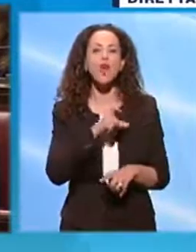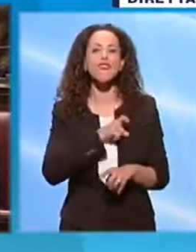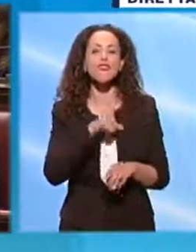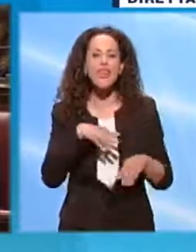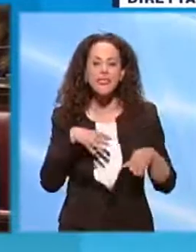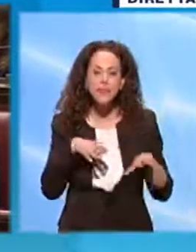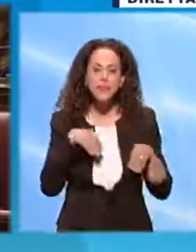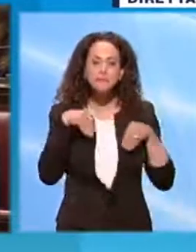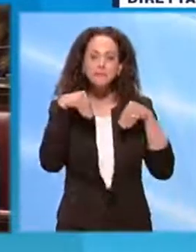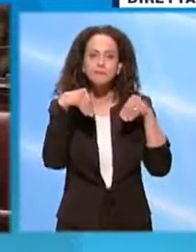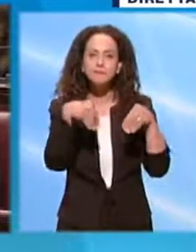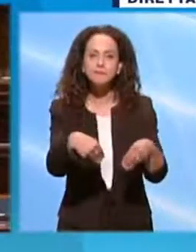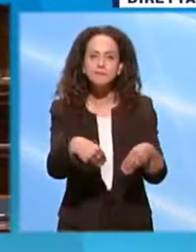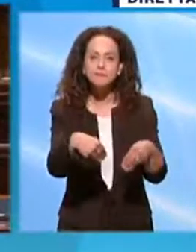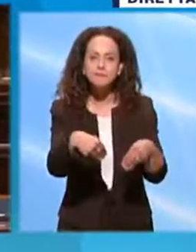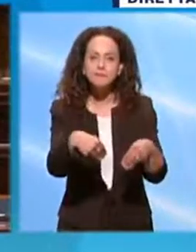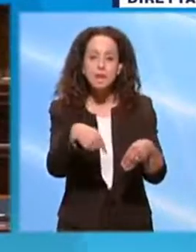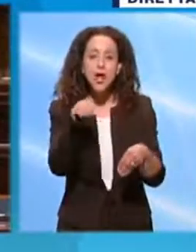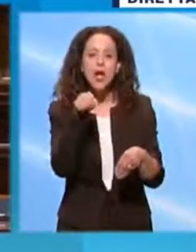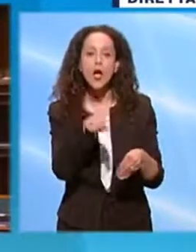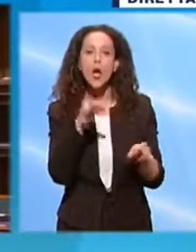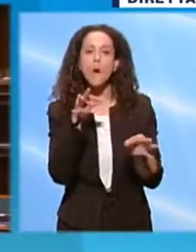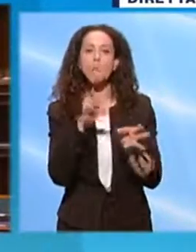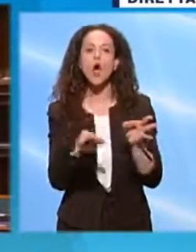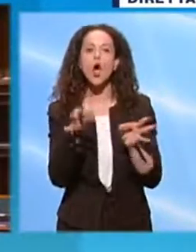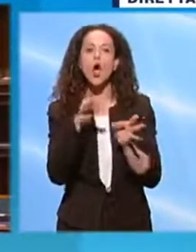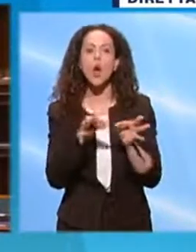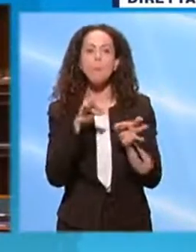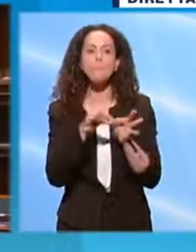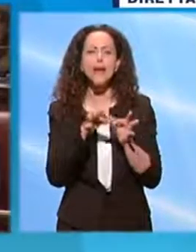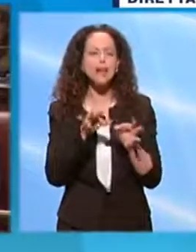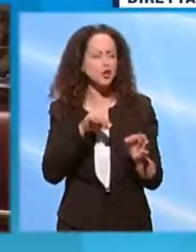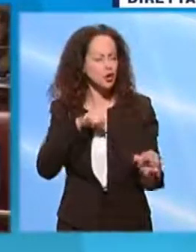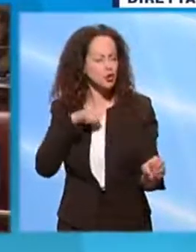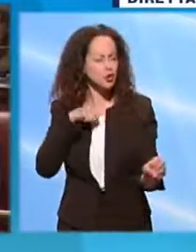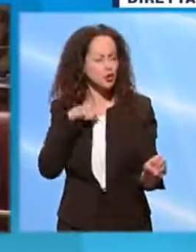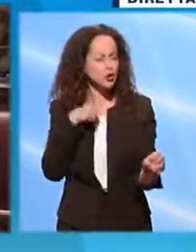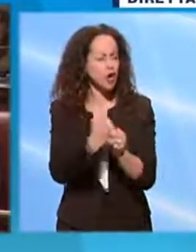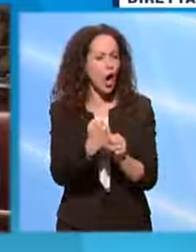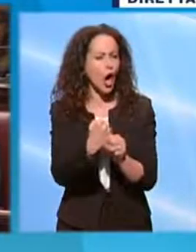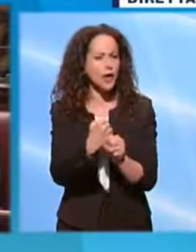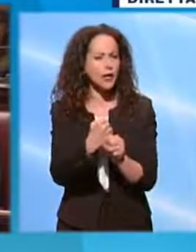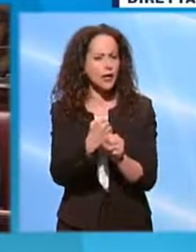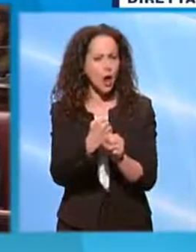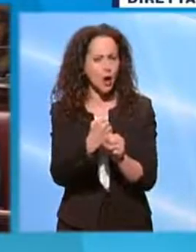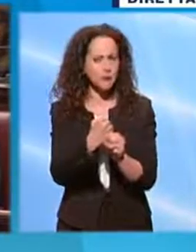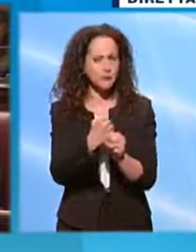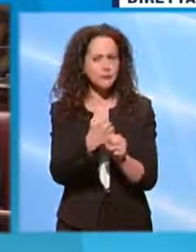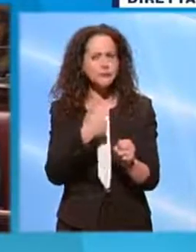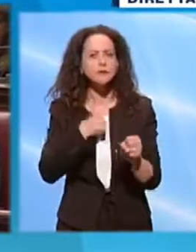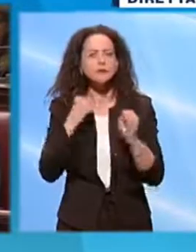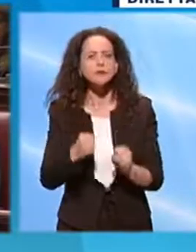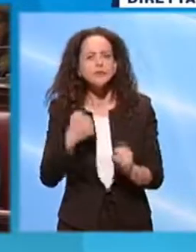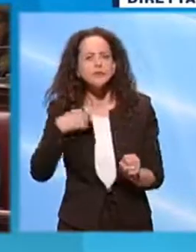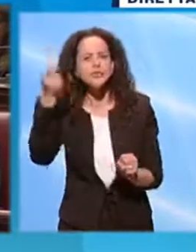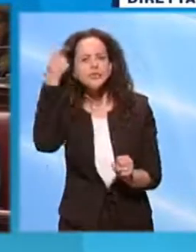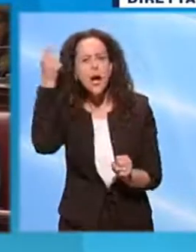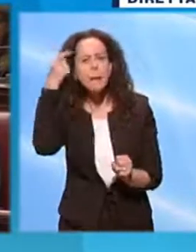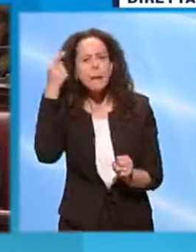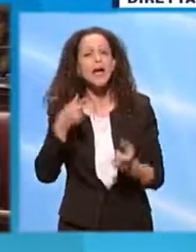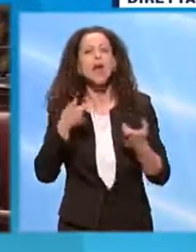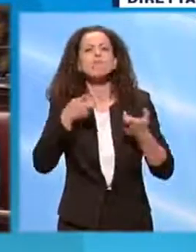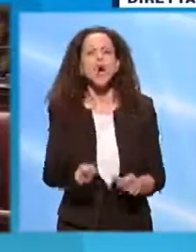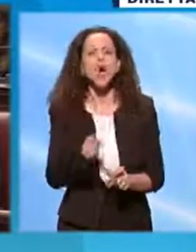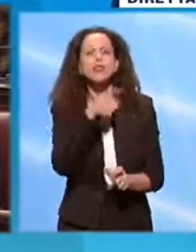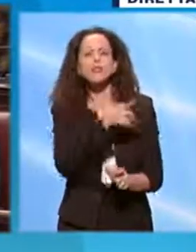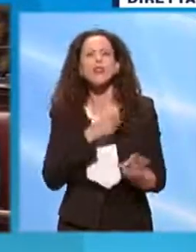è un momento di portata storica. Possiamo sapere la ragione per la quale lei